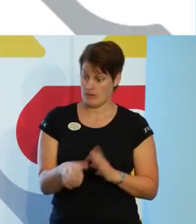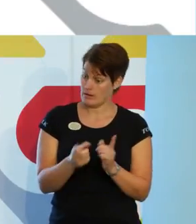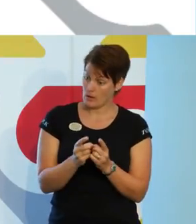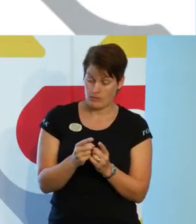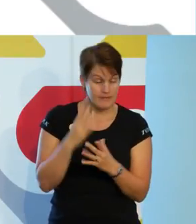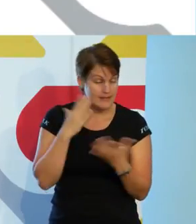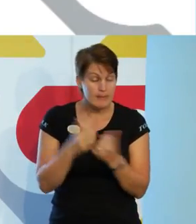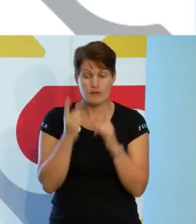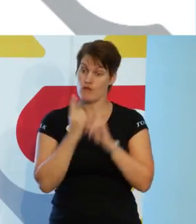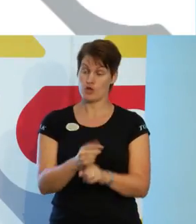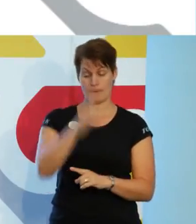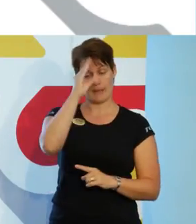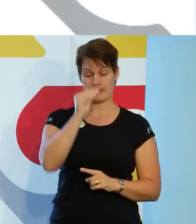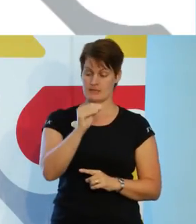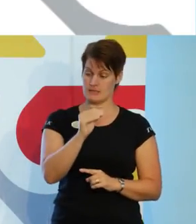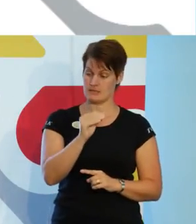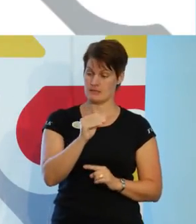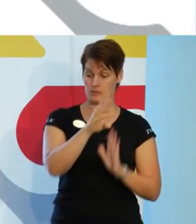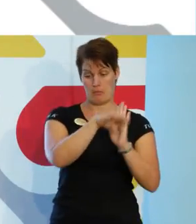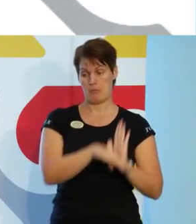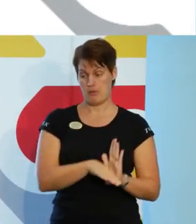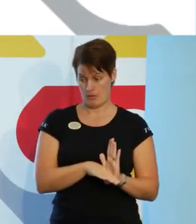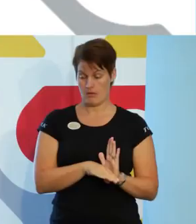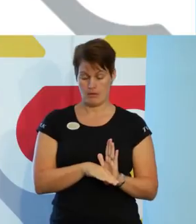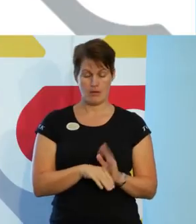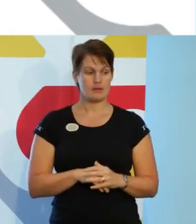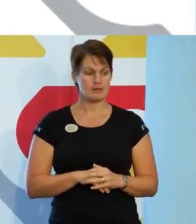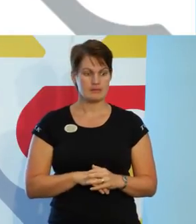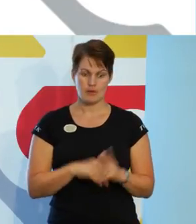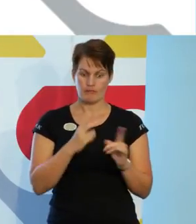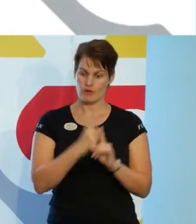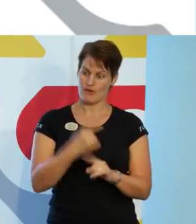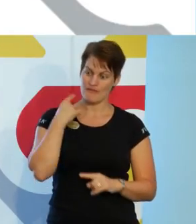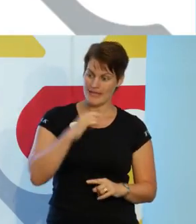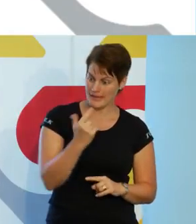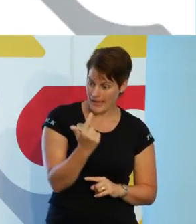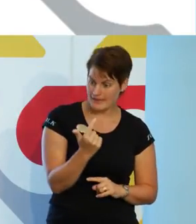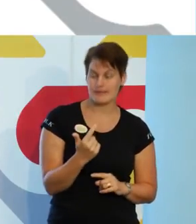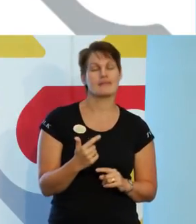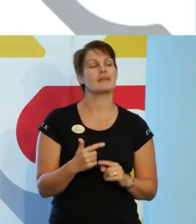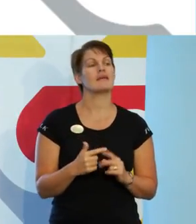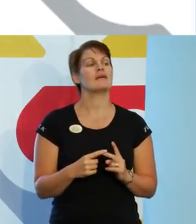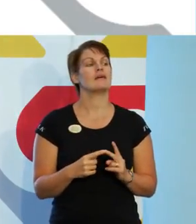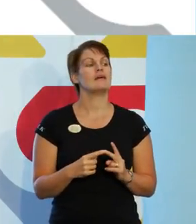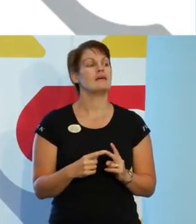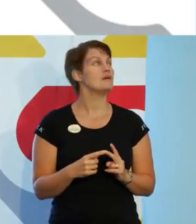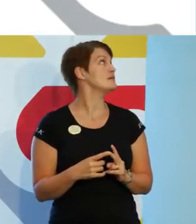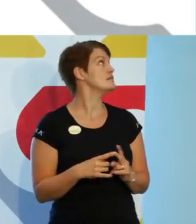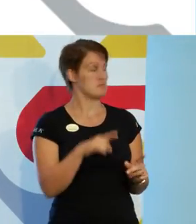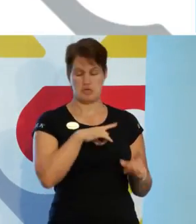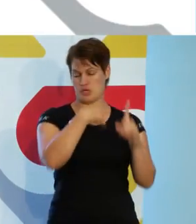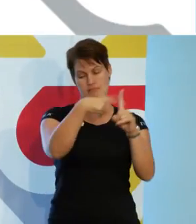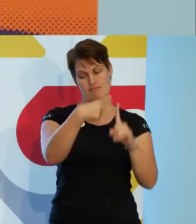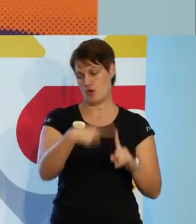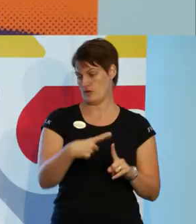maskulinitetsnorm. Där det finns en vithetsnorm. Mycket privilegier.